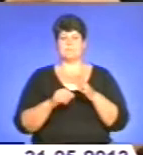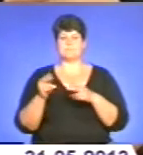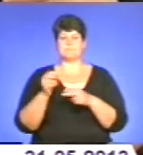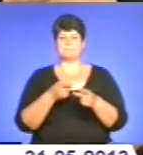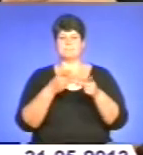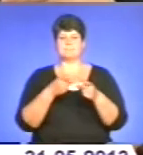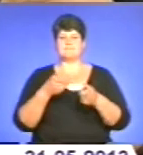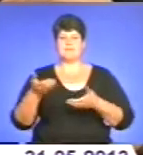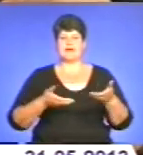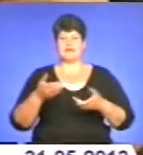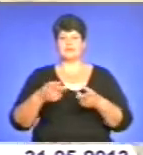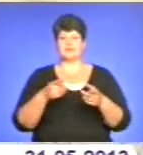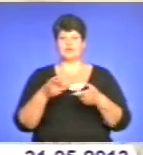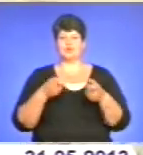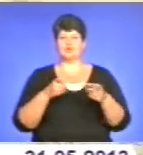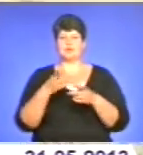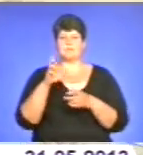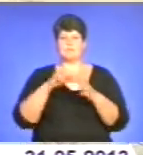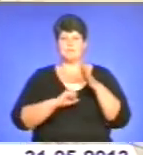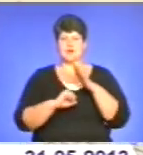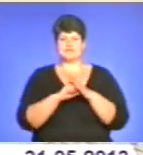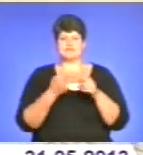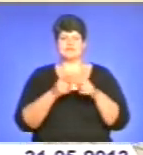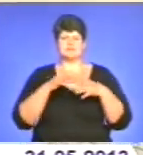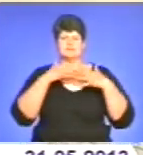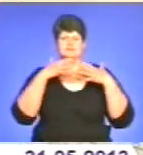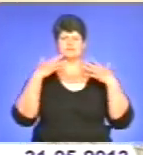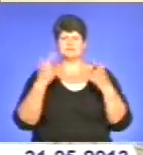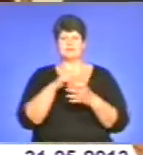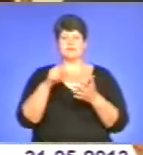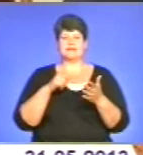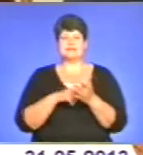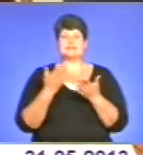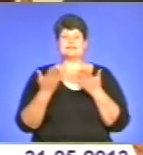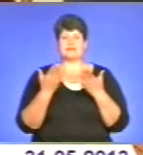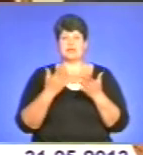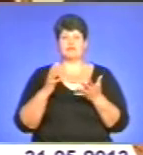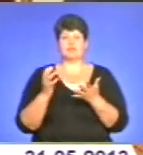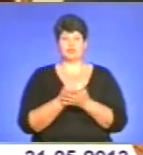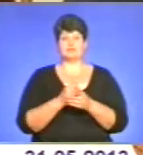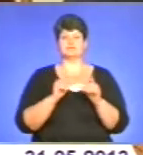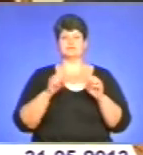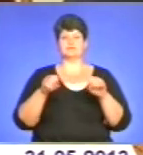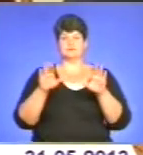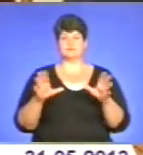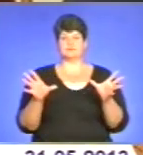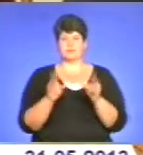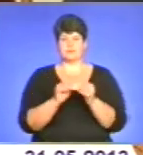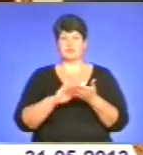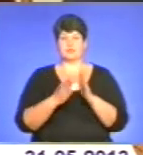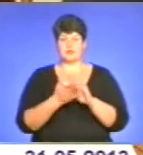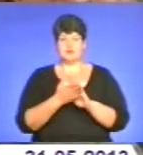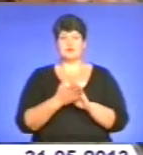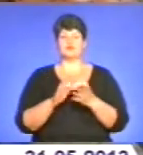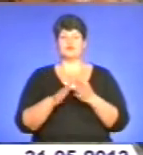перевізникам за пільгові перевезення. Це далеко не повний перелік питань, з яких вдалося дійти згоди. Зокрема, домовлено, що